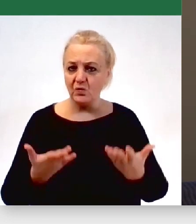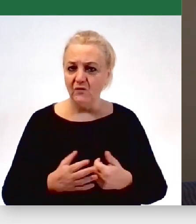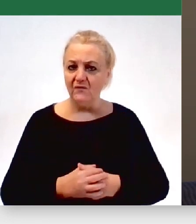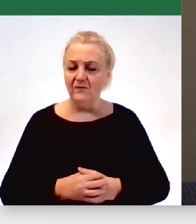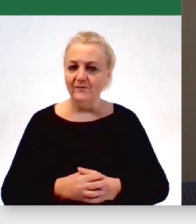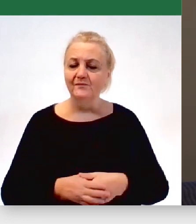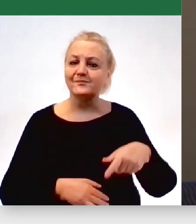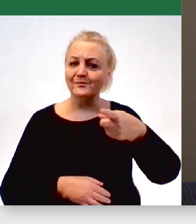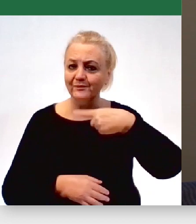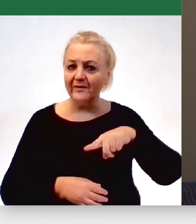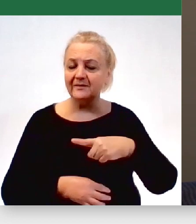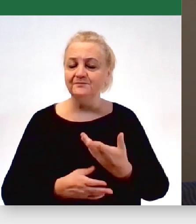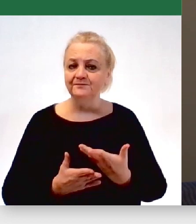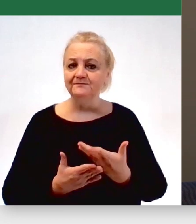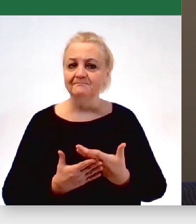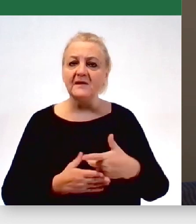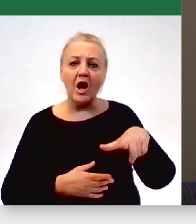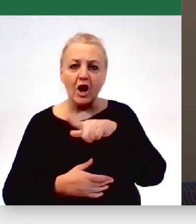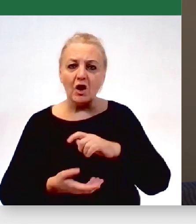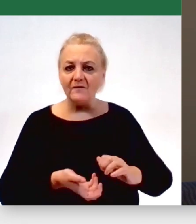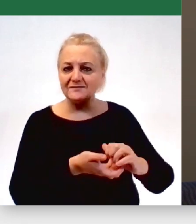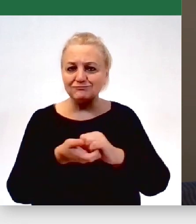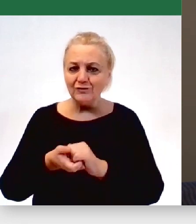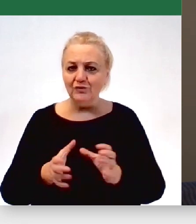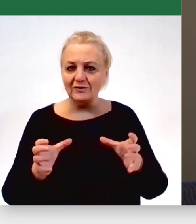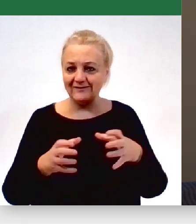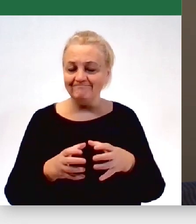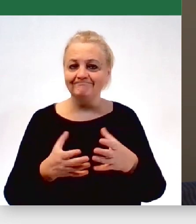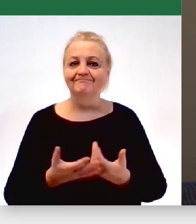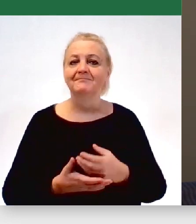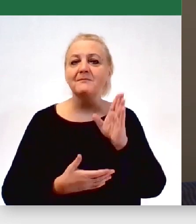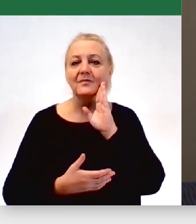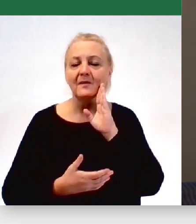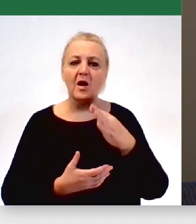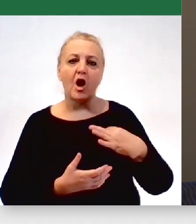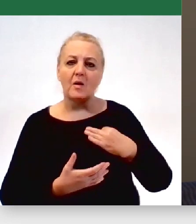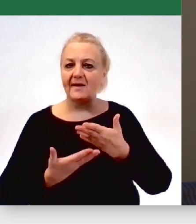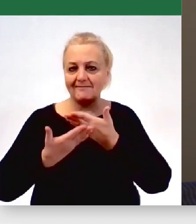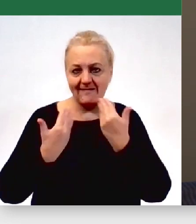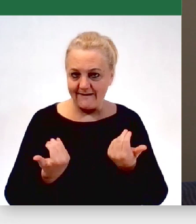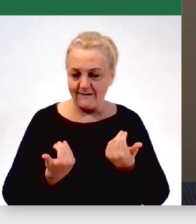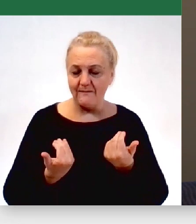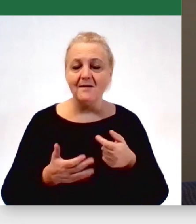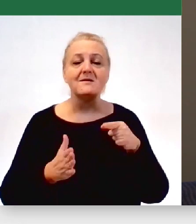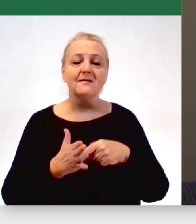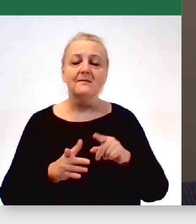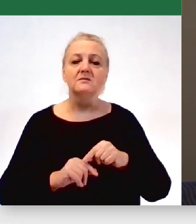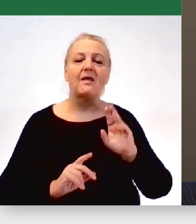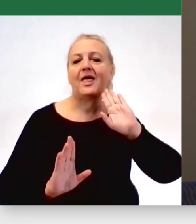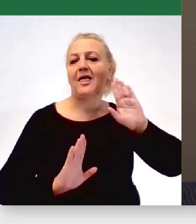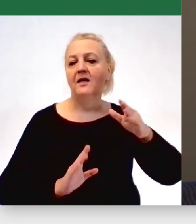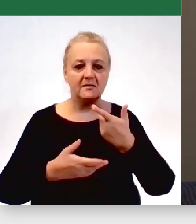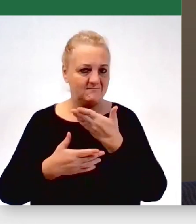lokalną wspólnotą, która nie jest obojętna i która nie odwraca się plecami